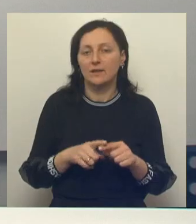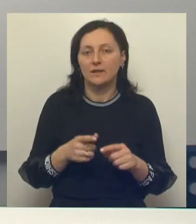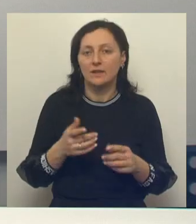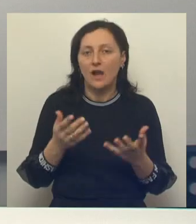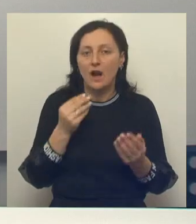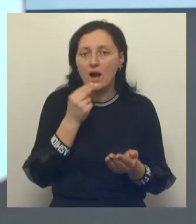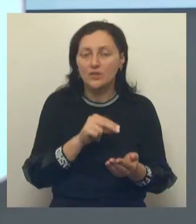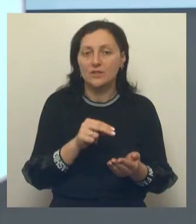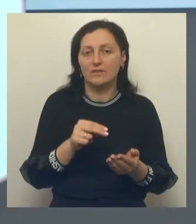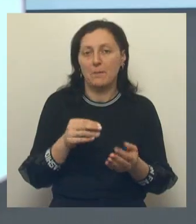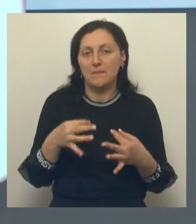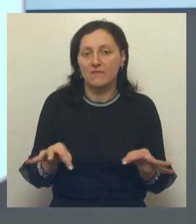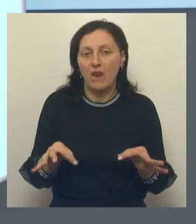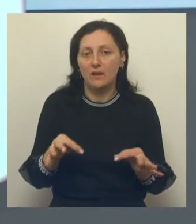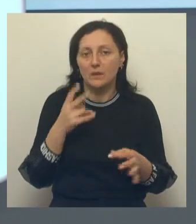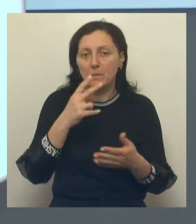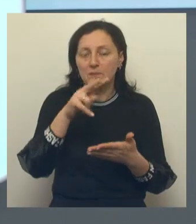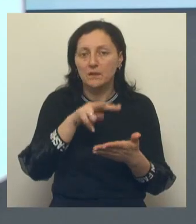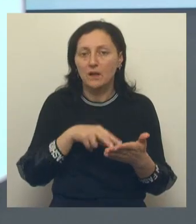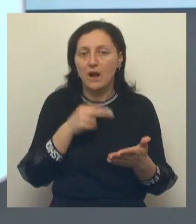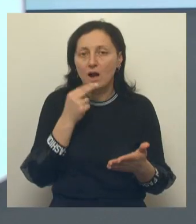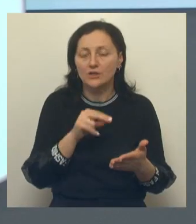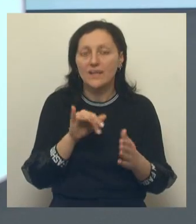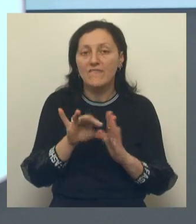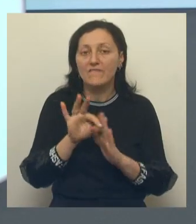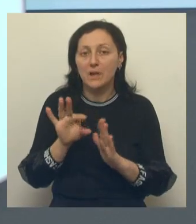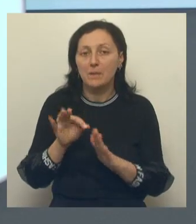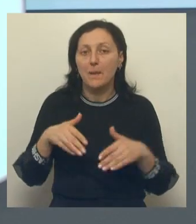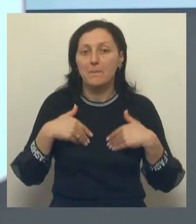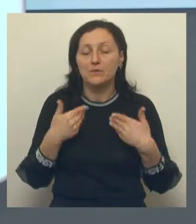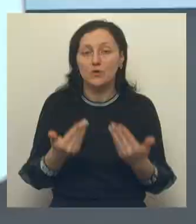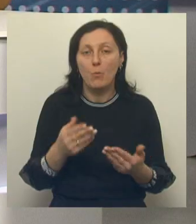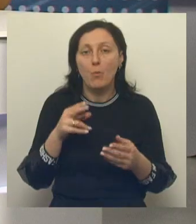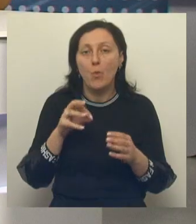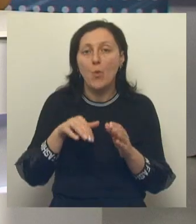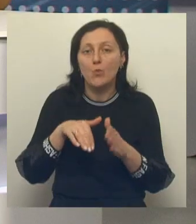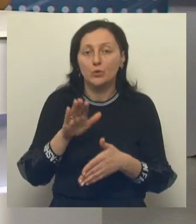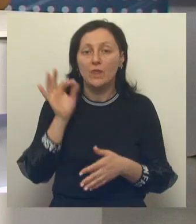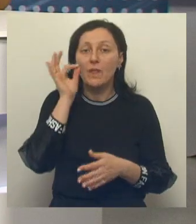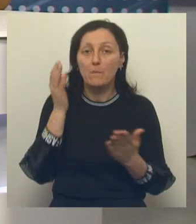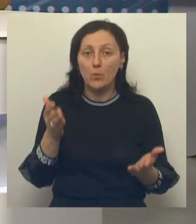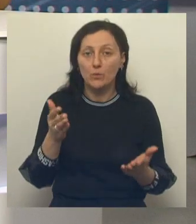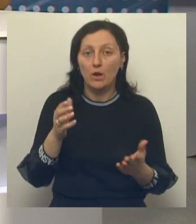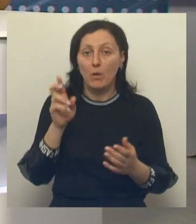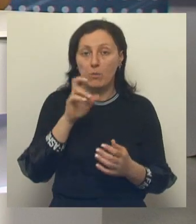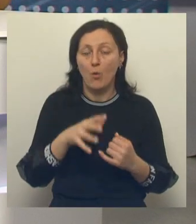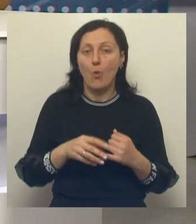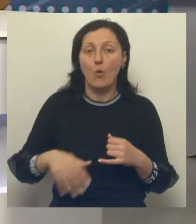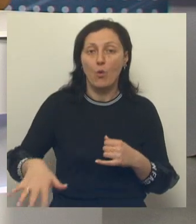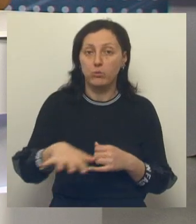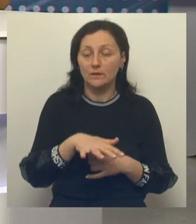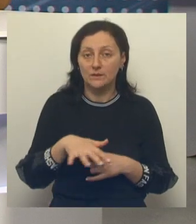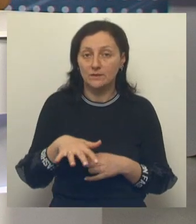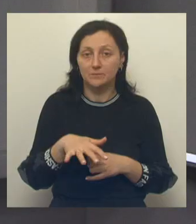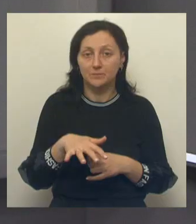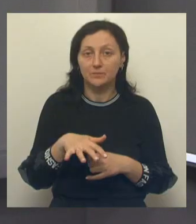индекс качества позволяет оценить качество городской среды и выбрать рекомендации по ее улучшению. Напомню, что у нас на территории Белгородской области